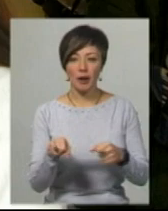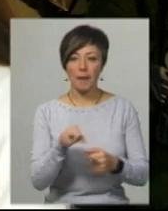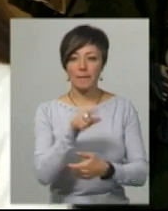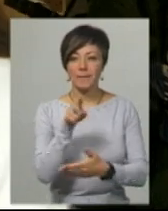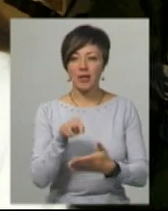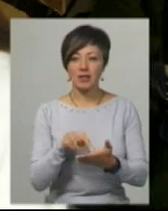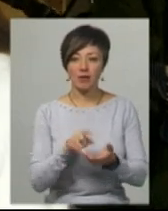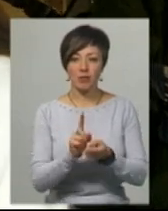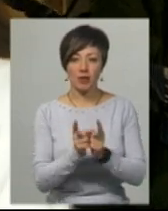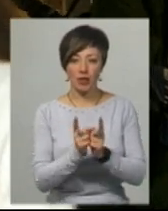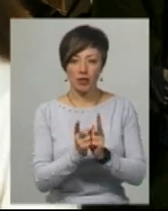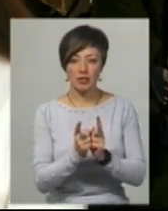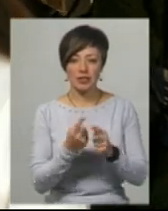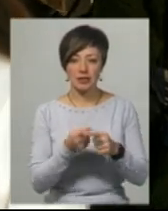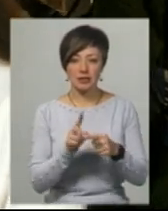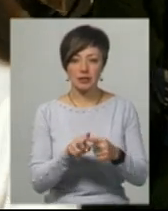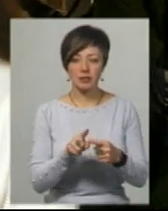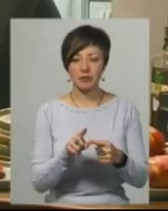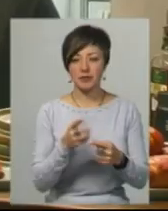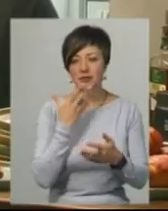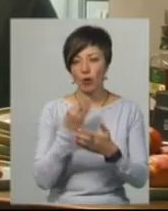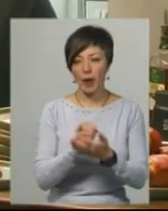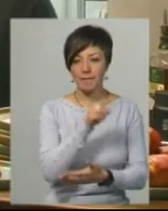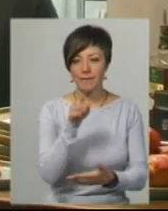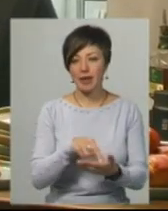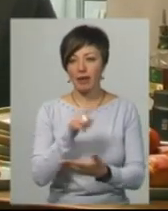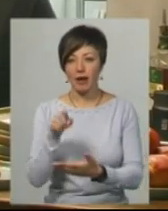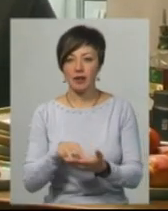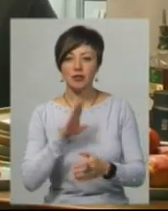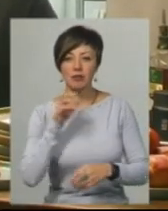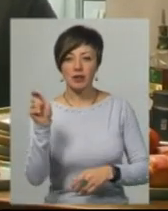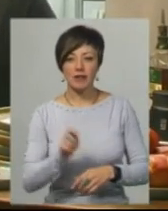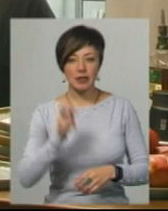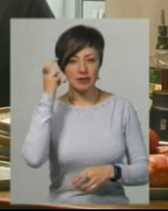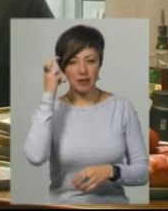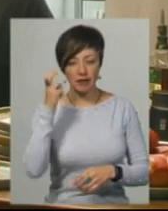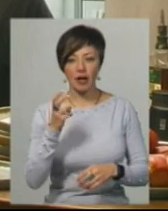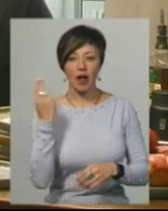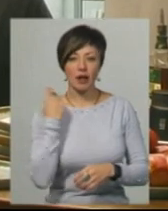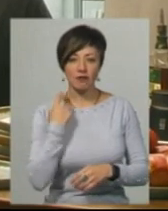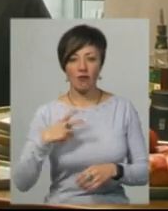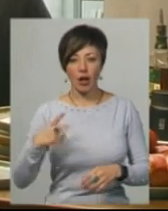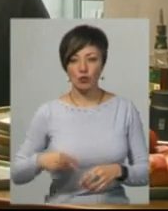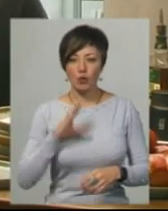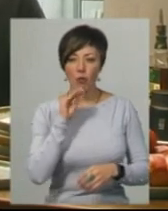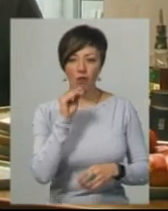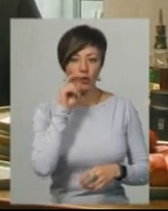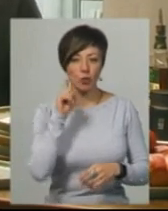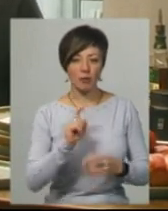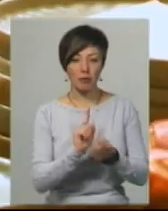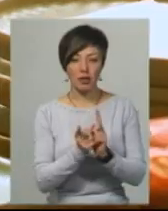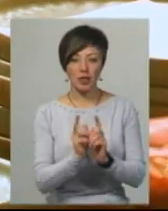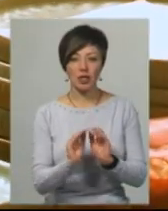перекладачу або перекладачці якісь питання. Ганна Кирієнко приїхала на фестиваль з Києва. З англійської та французької мови на українську